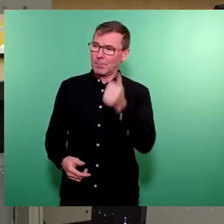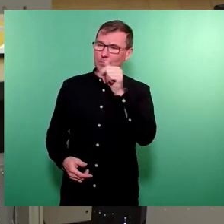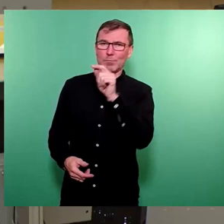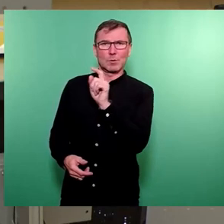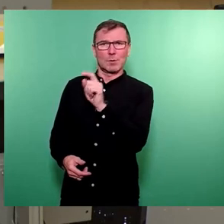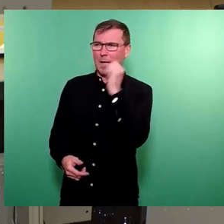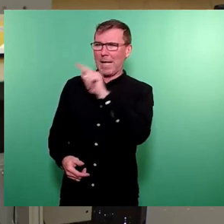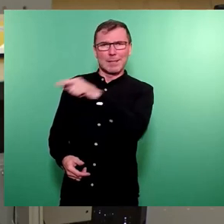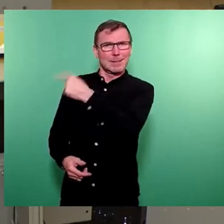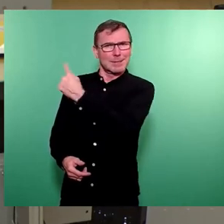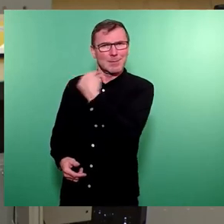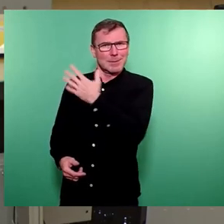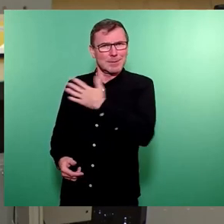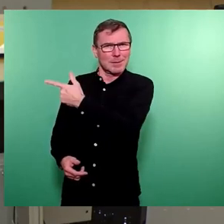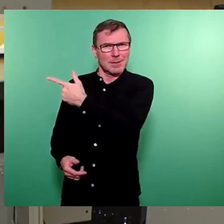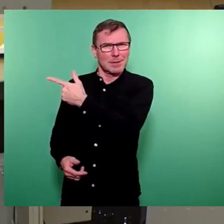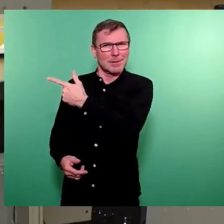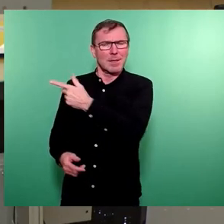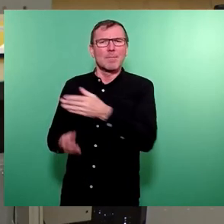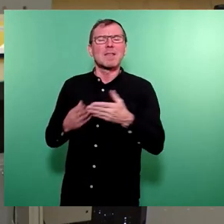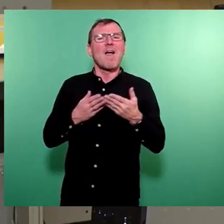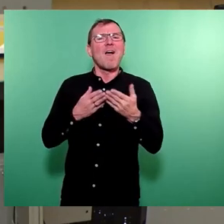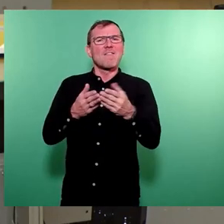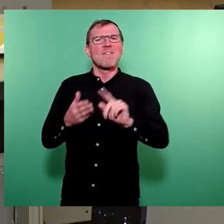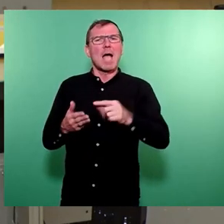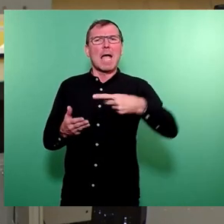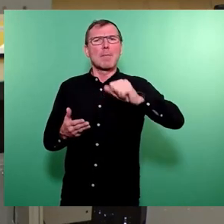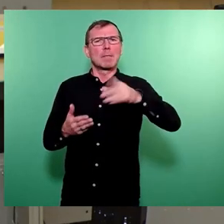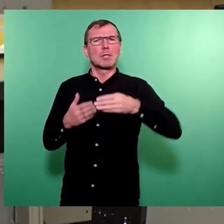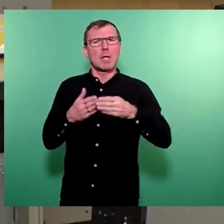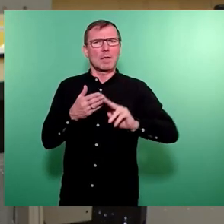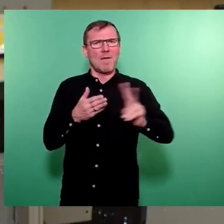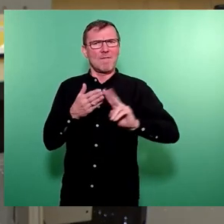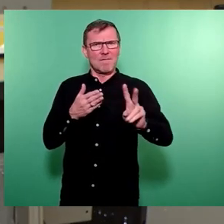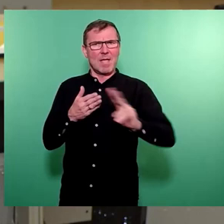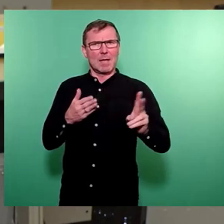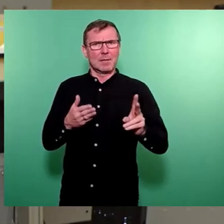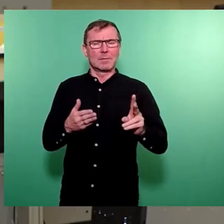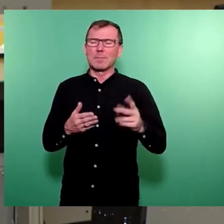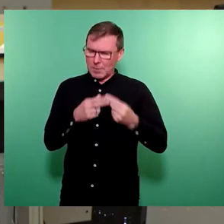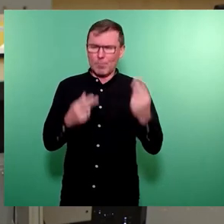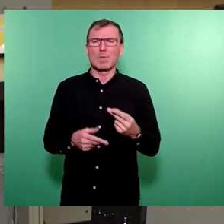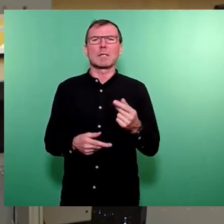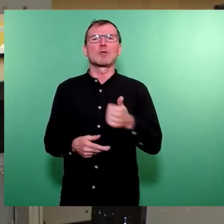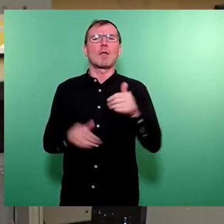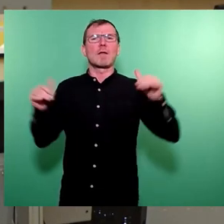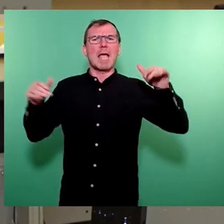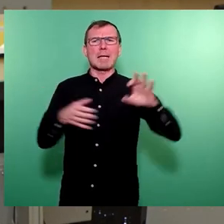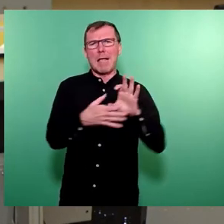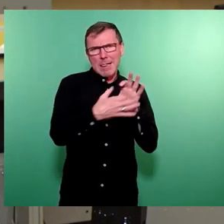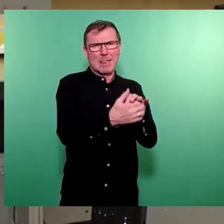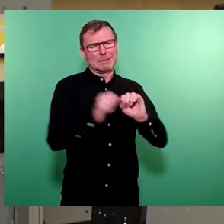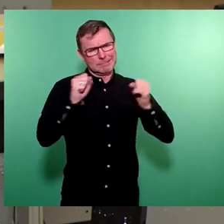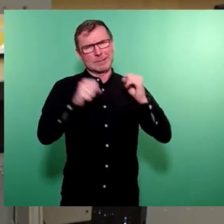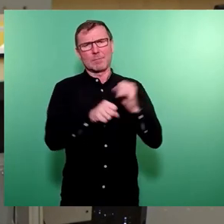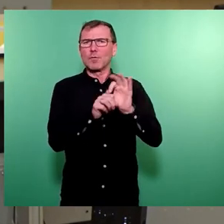Herr Lichti das ja angesprochen hat, die Fähre Pieschen ist ein Projekt, hinter das sich in Stefan Engel klemmt und für das er arbeitet und das er tut für seine